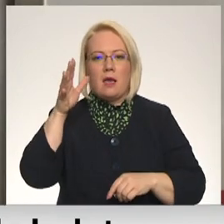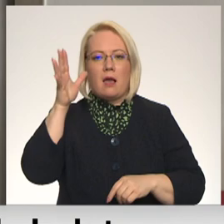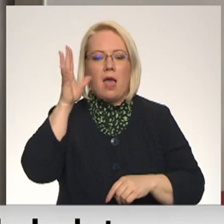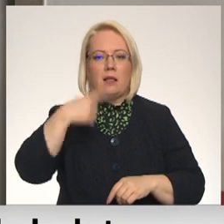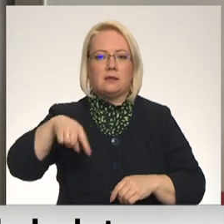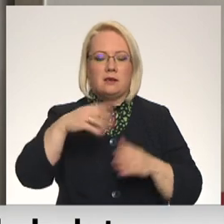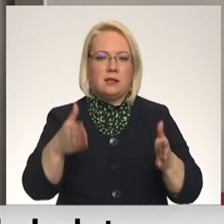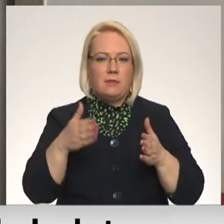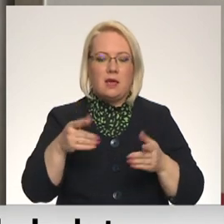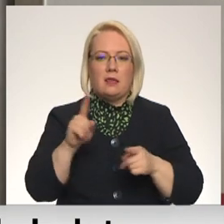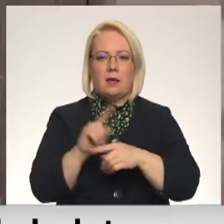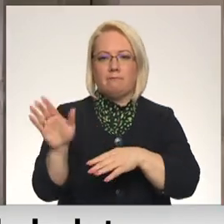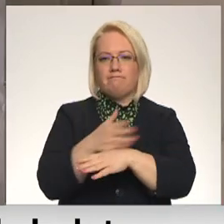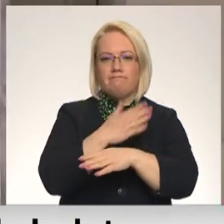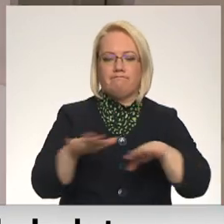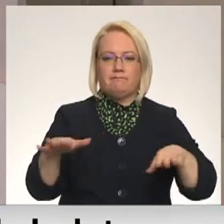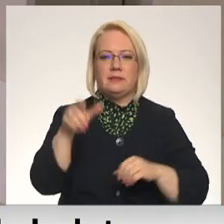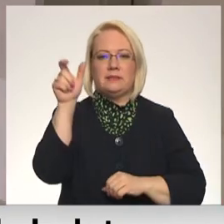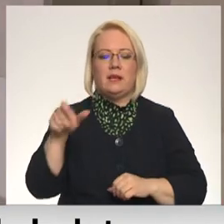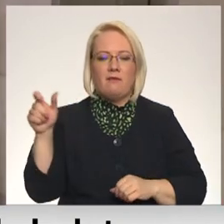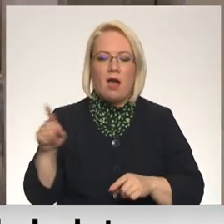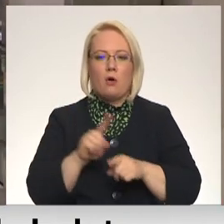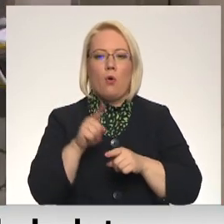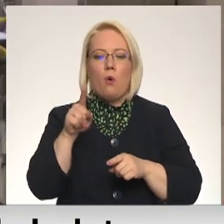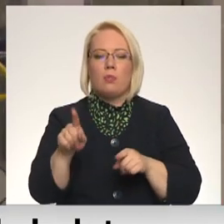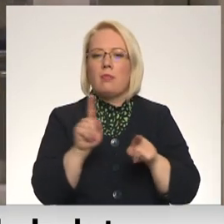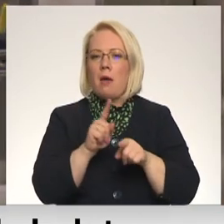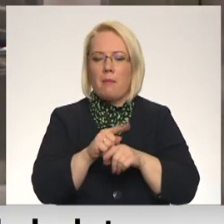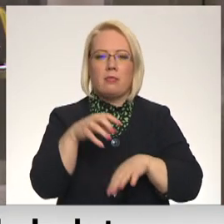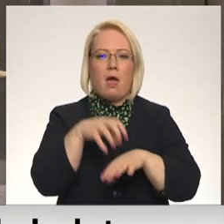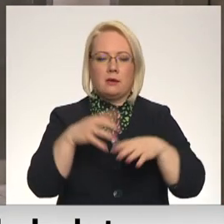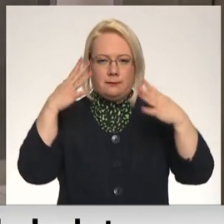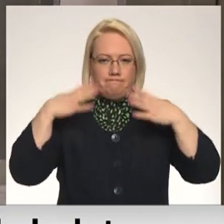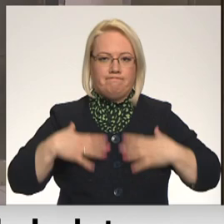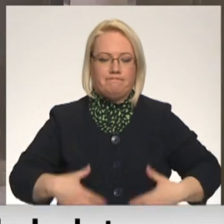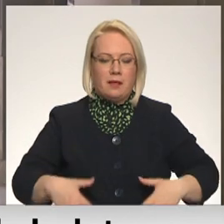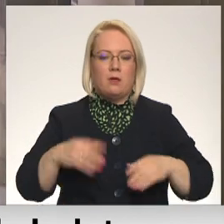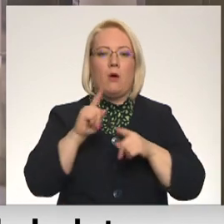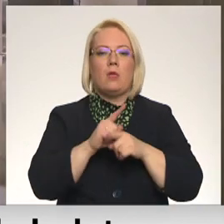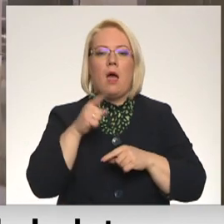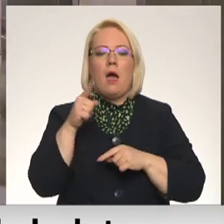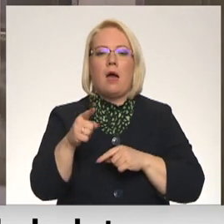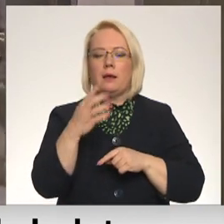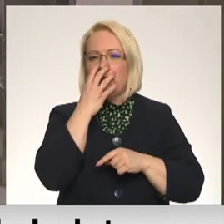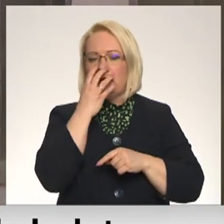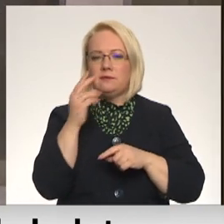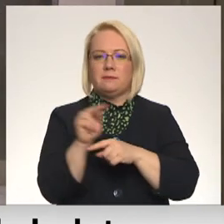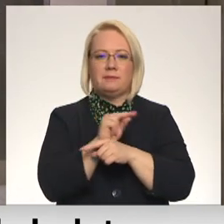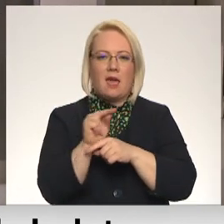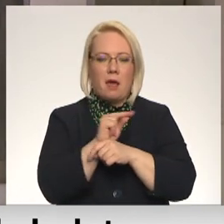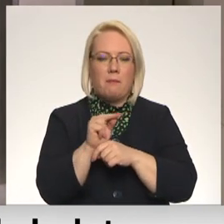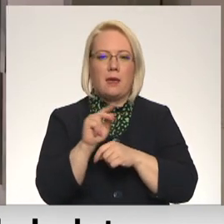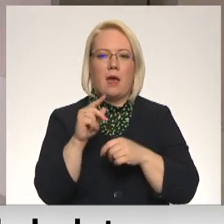atdalītas pacientu plūsmas un mediķi velk pilno aizsarktērpu. Arī intensīvās terapijas gultām noslodz joprojām sasniedz